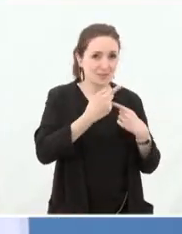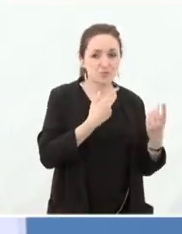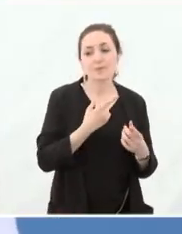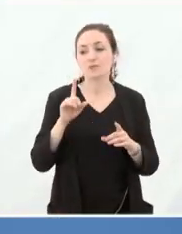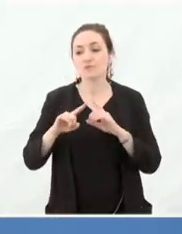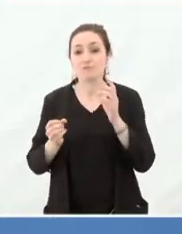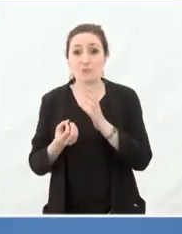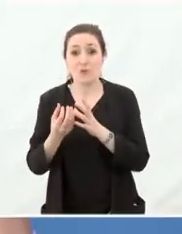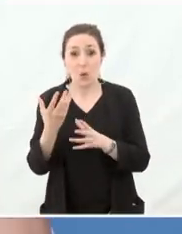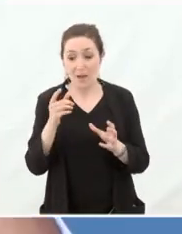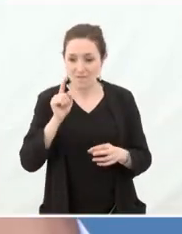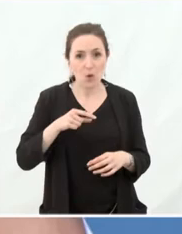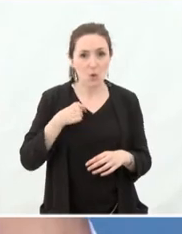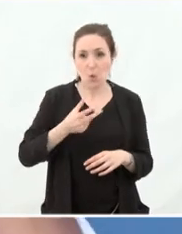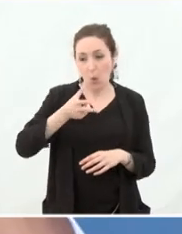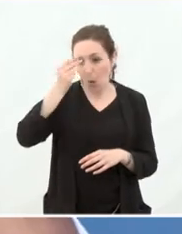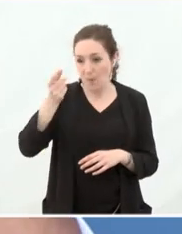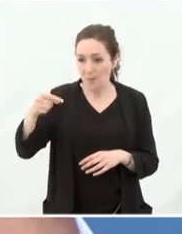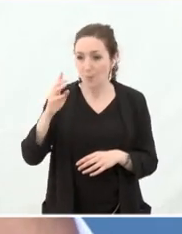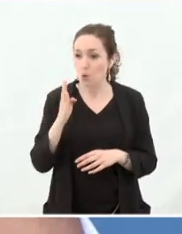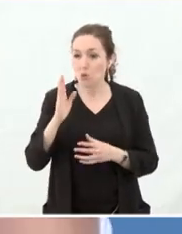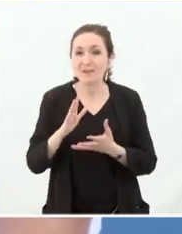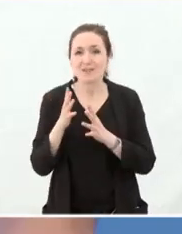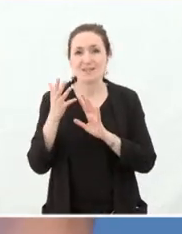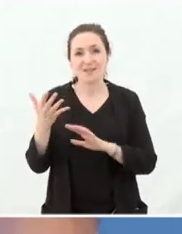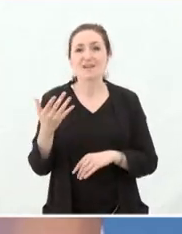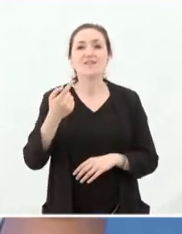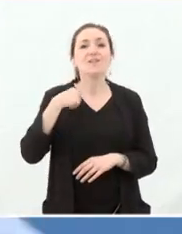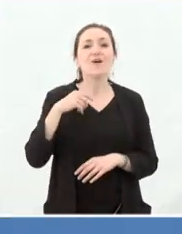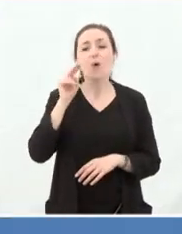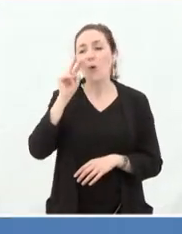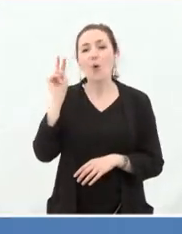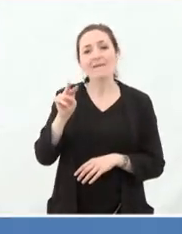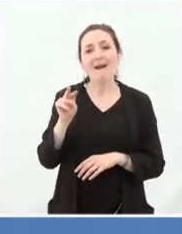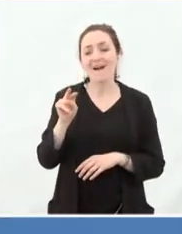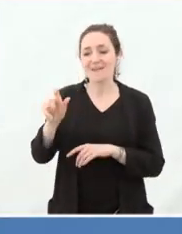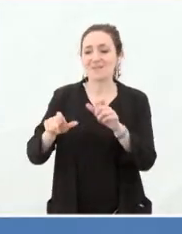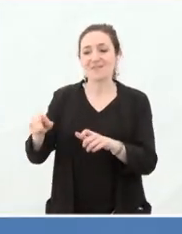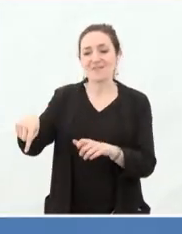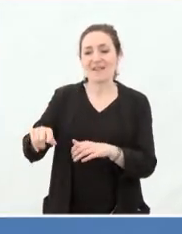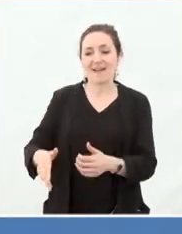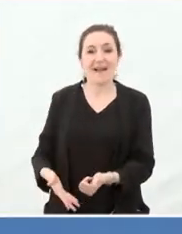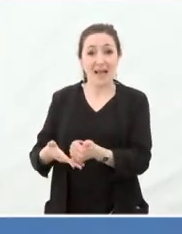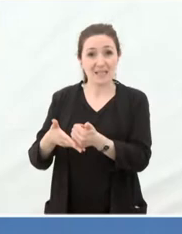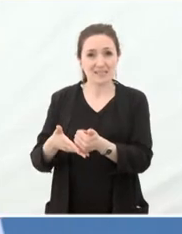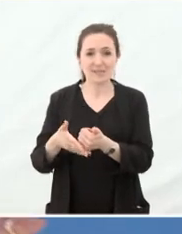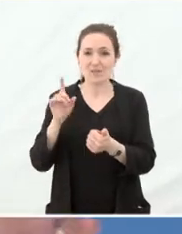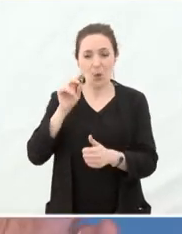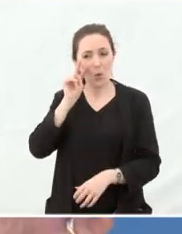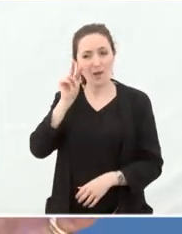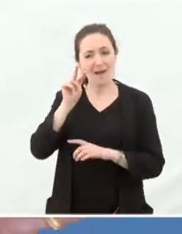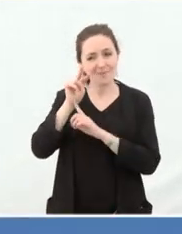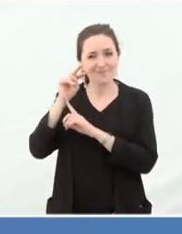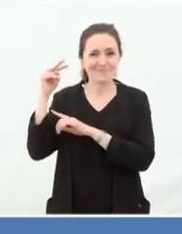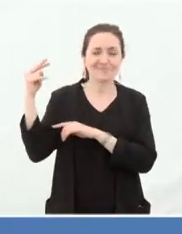comprendre l'évolution des besoins des gens. On doit pouvoir dépasser la façon dont on regarde les gens qu'on aide, qu'on assiste. On a trop tendance